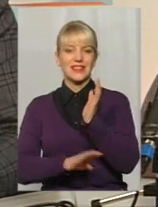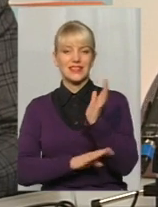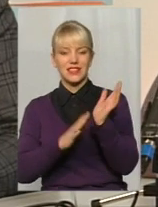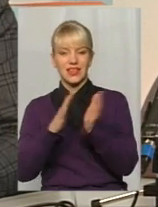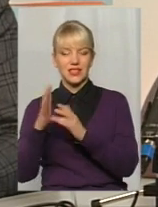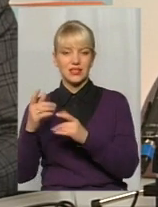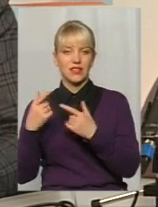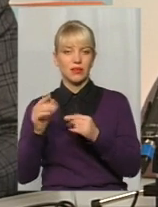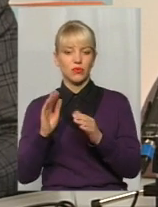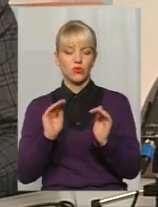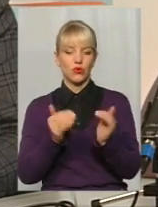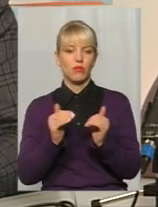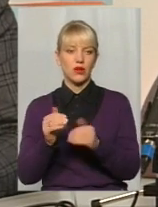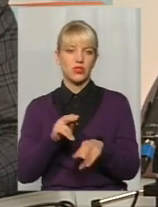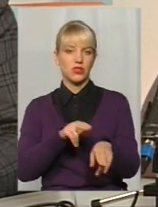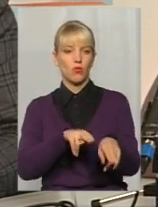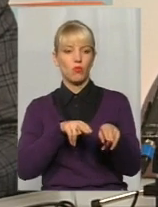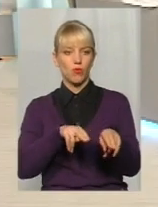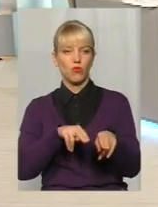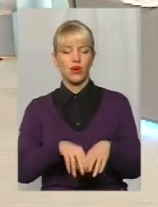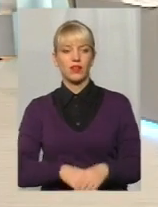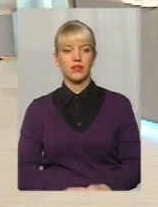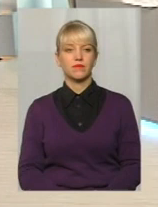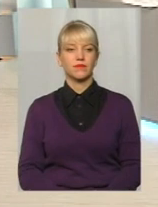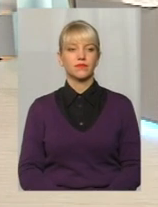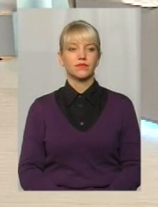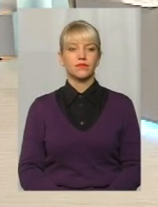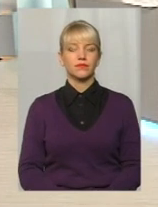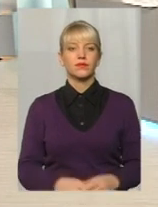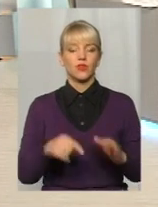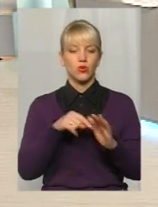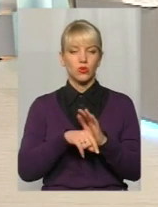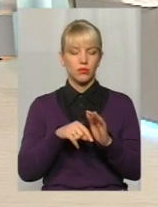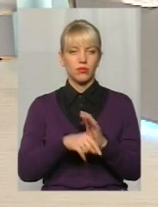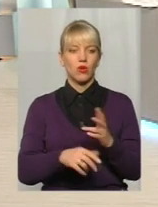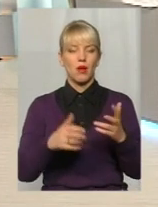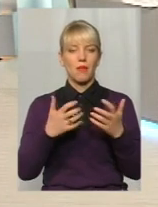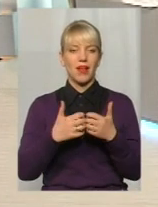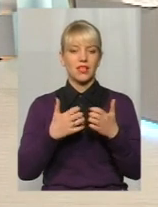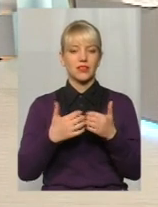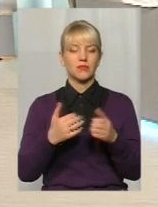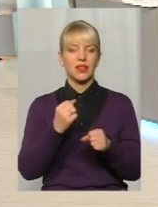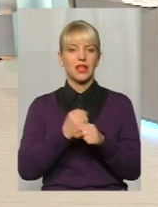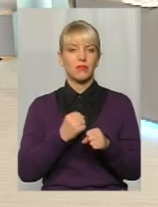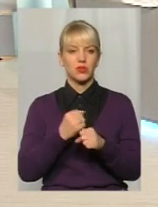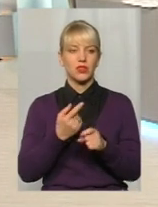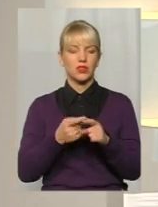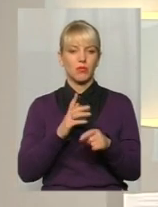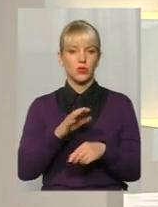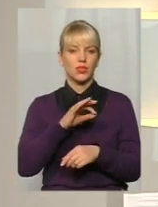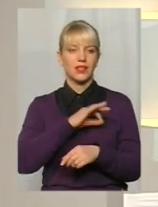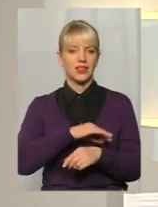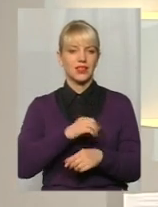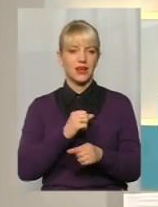де буде обмеження полювання. Тобто механізми напрацьовуються, і вони будуть досить таки дієвими. Пане